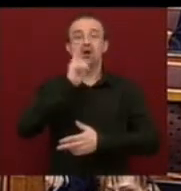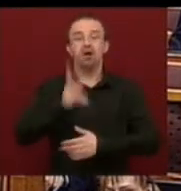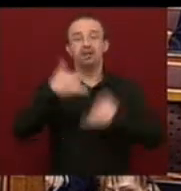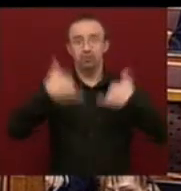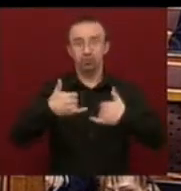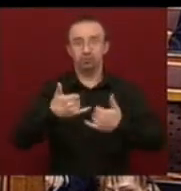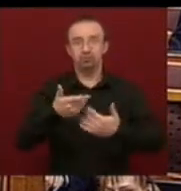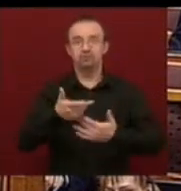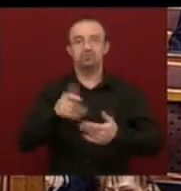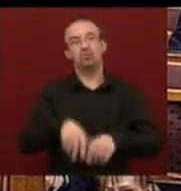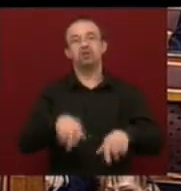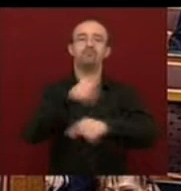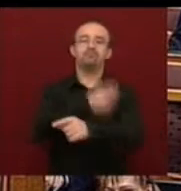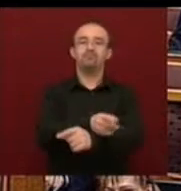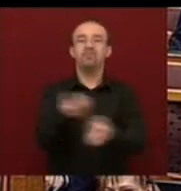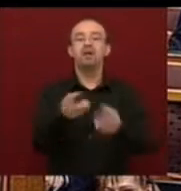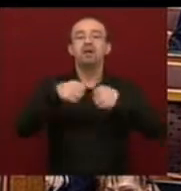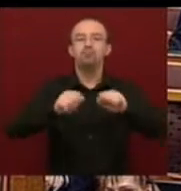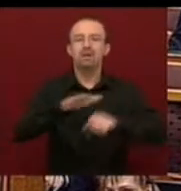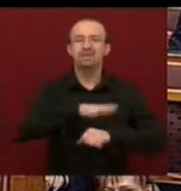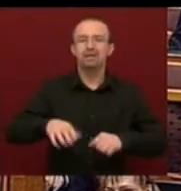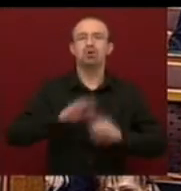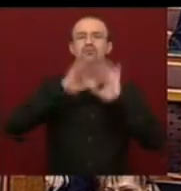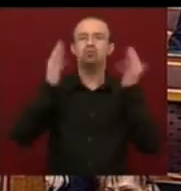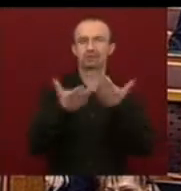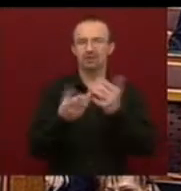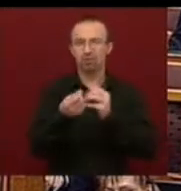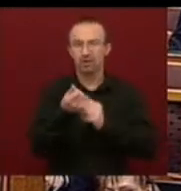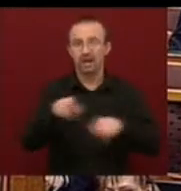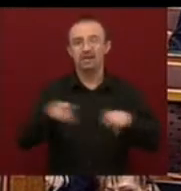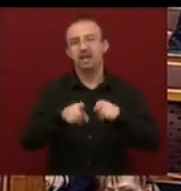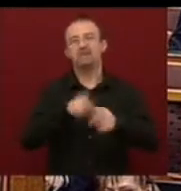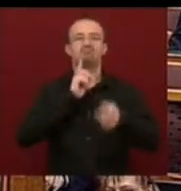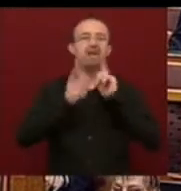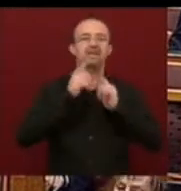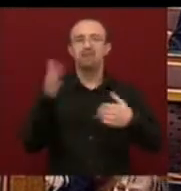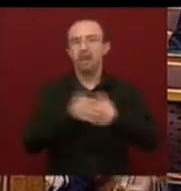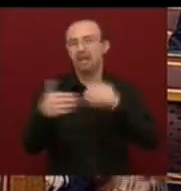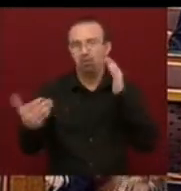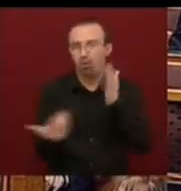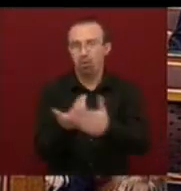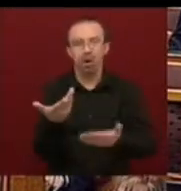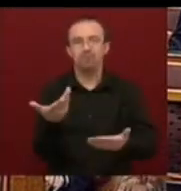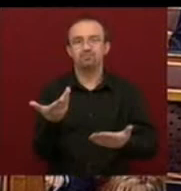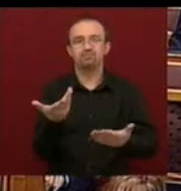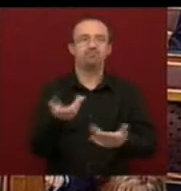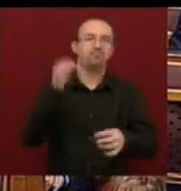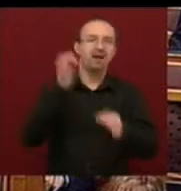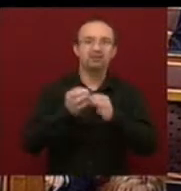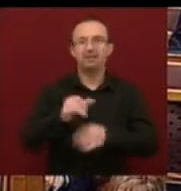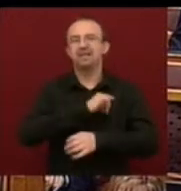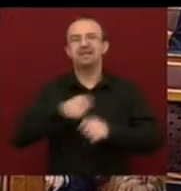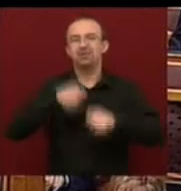valahelyen pillanatban egyáltalán hátra a dőlet, ez a bankszektor, multinacionális tőke, nekik az IMF gyámkodása mellett újabb esetleges